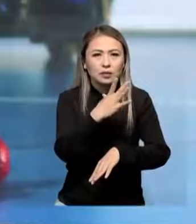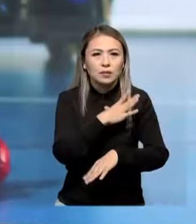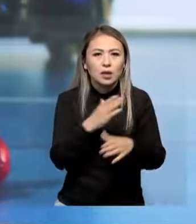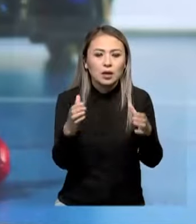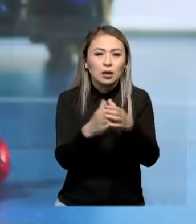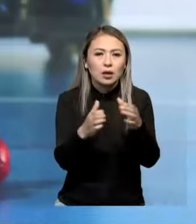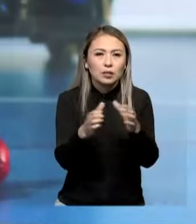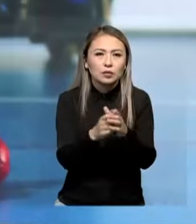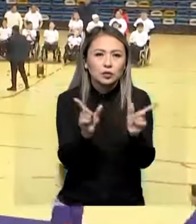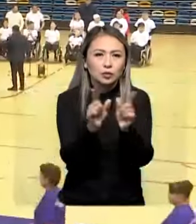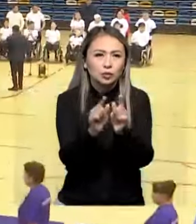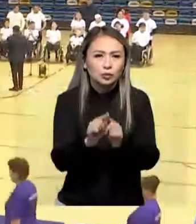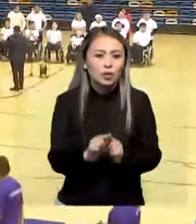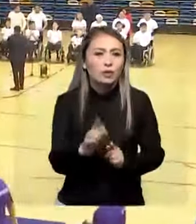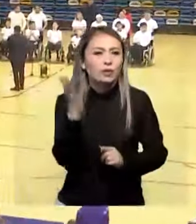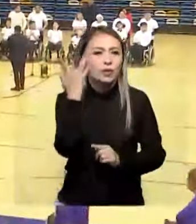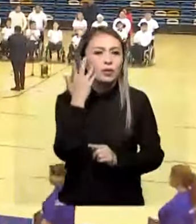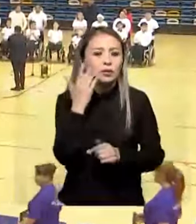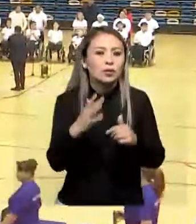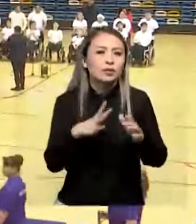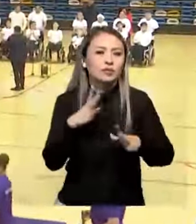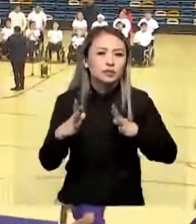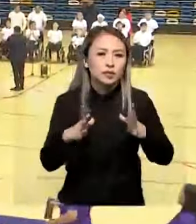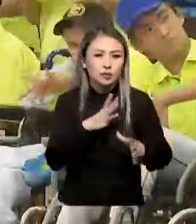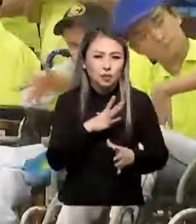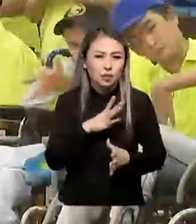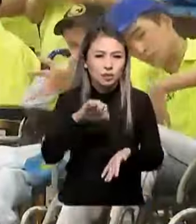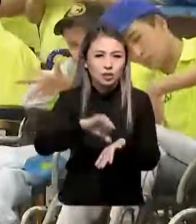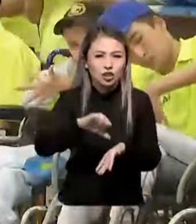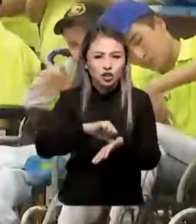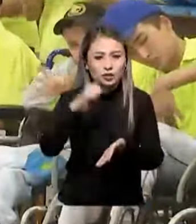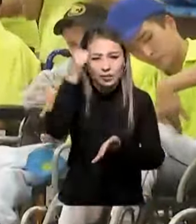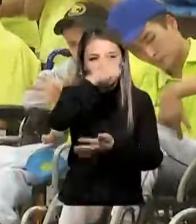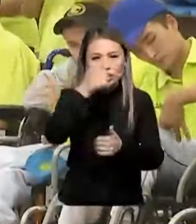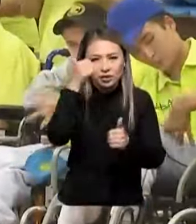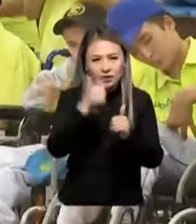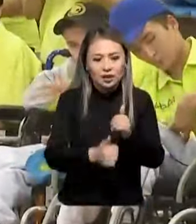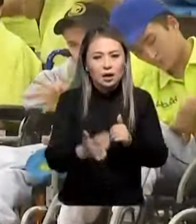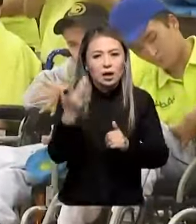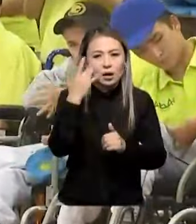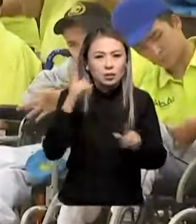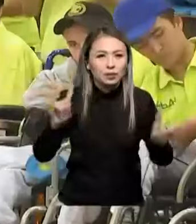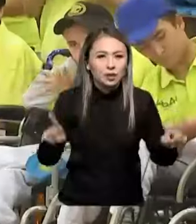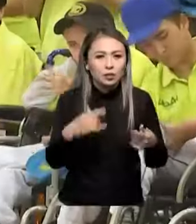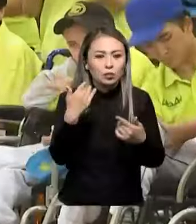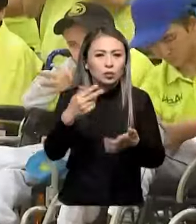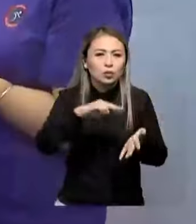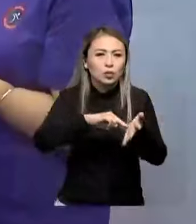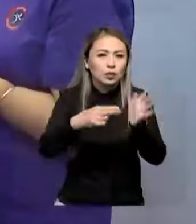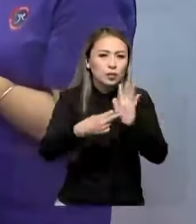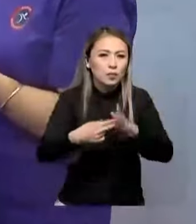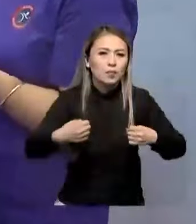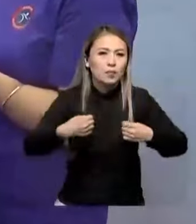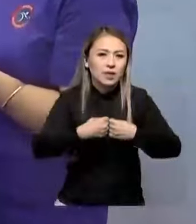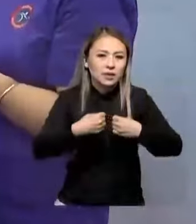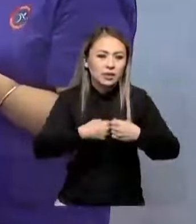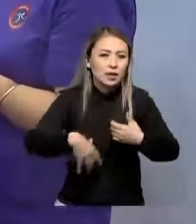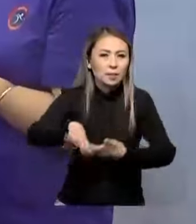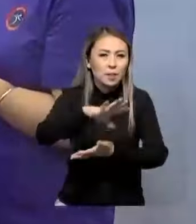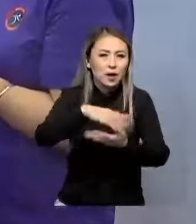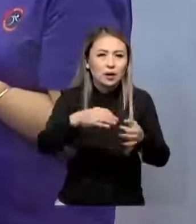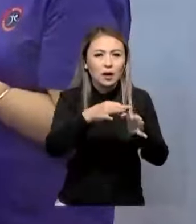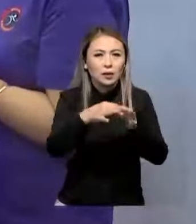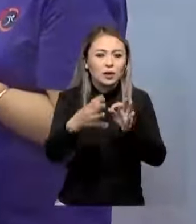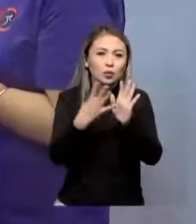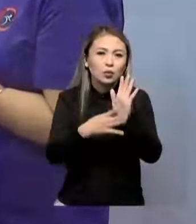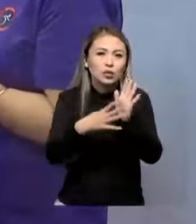командалармен жұптар арасында да үмдастырылды. Сәйкесінші қатсушылар саныда жыл сайын артып келеді. Бұл жылғы байрақты бәсеке